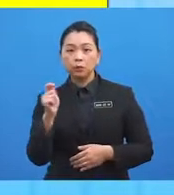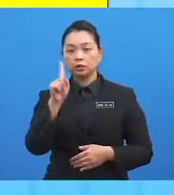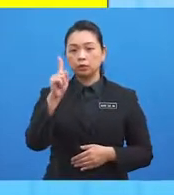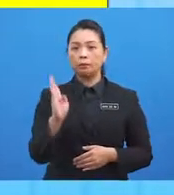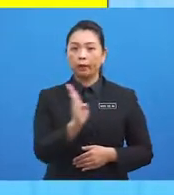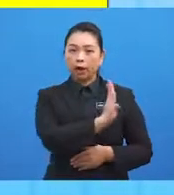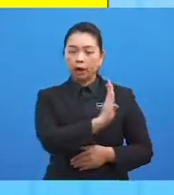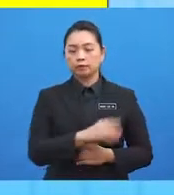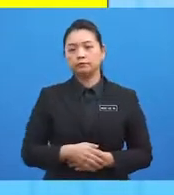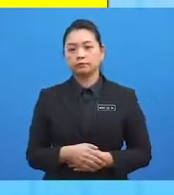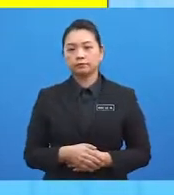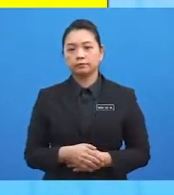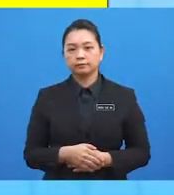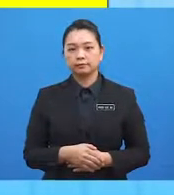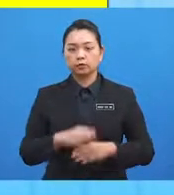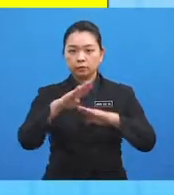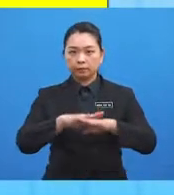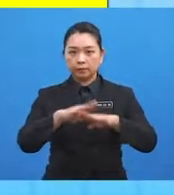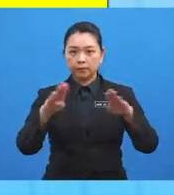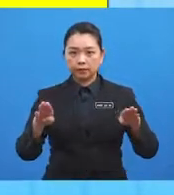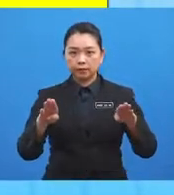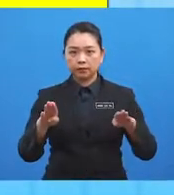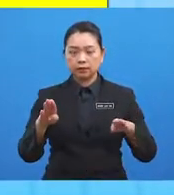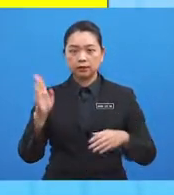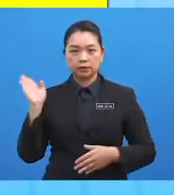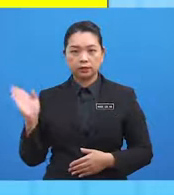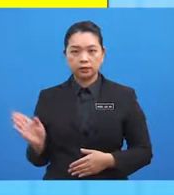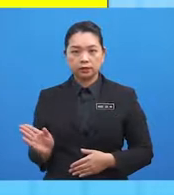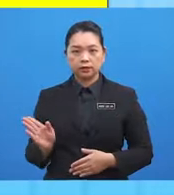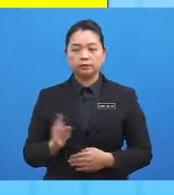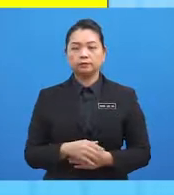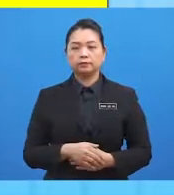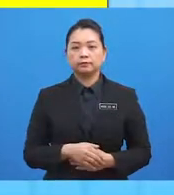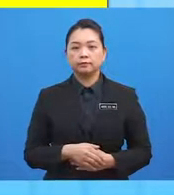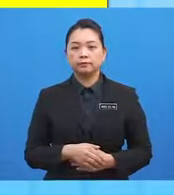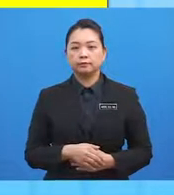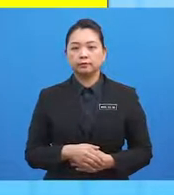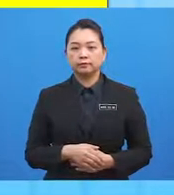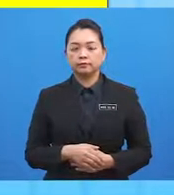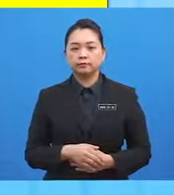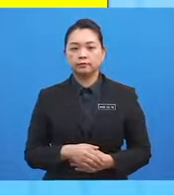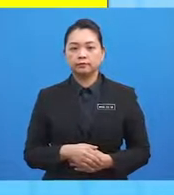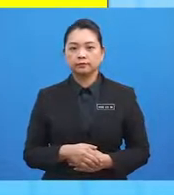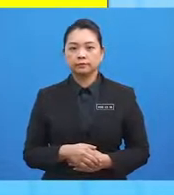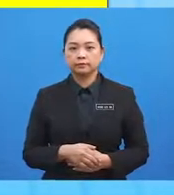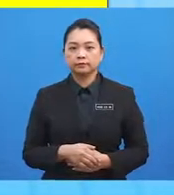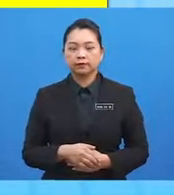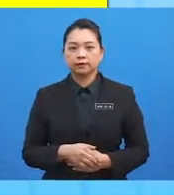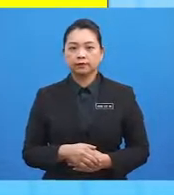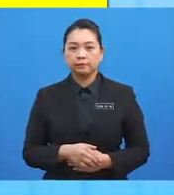beza di antara dua longitude sama dengan Z tambah X darjah.